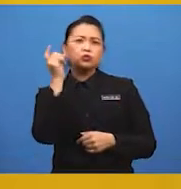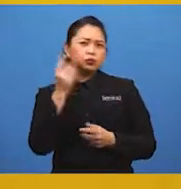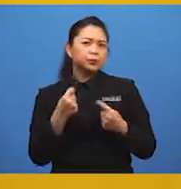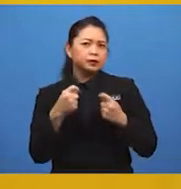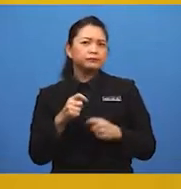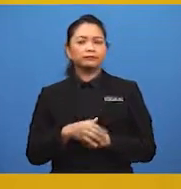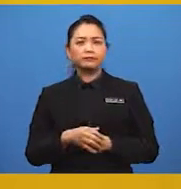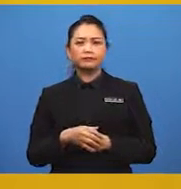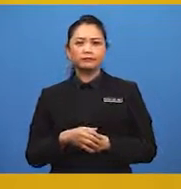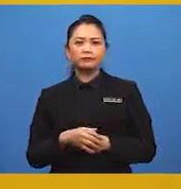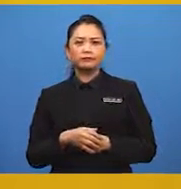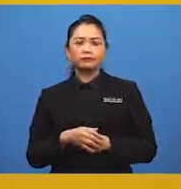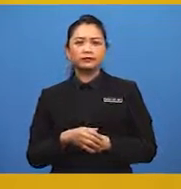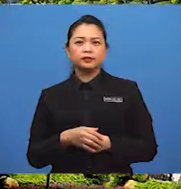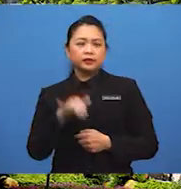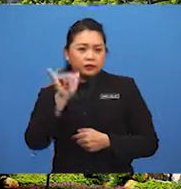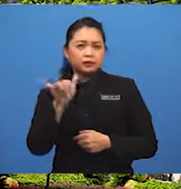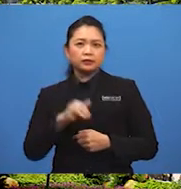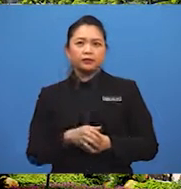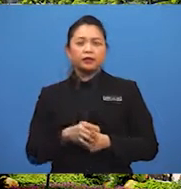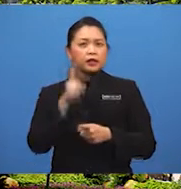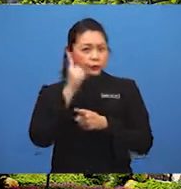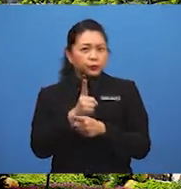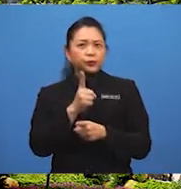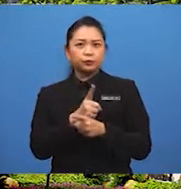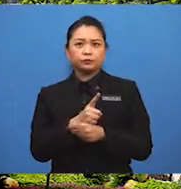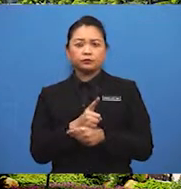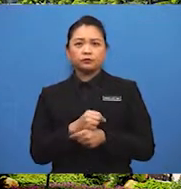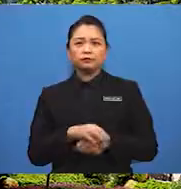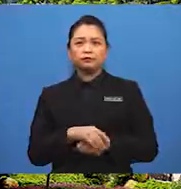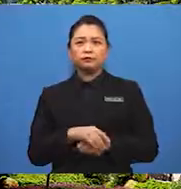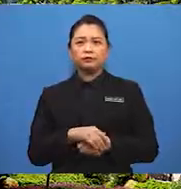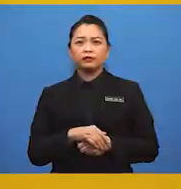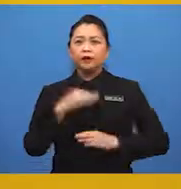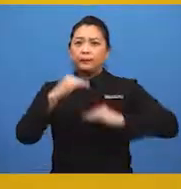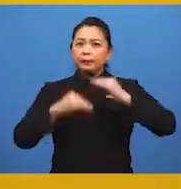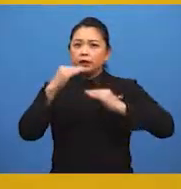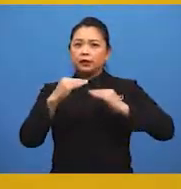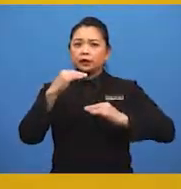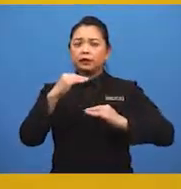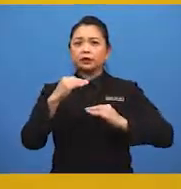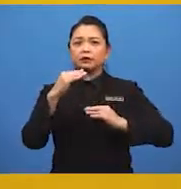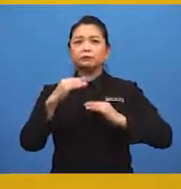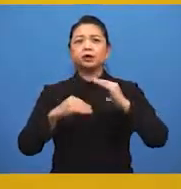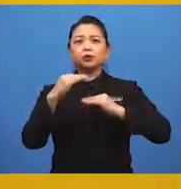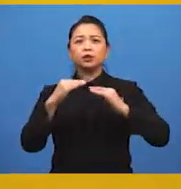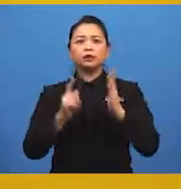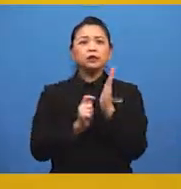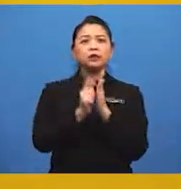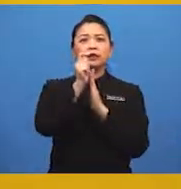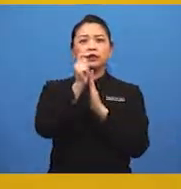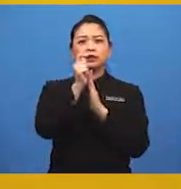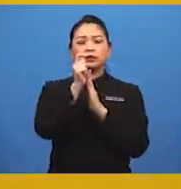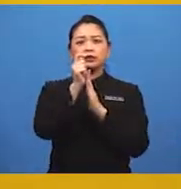fikirkan. Ya, tepat sekali. Pembinaan bangunan penjaga